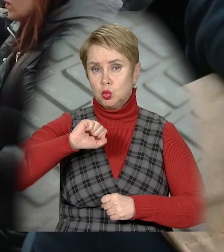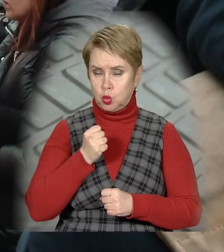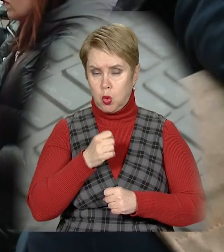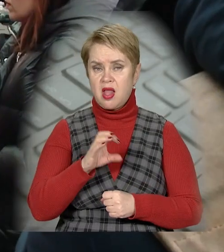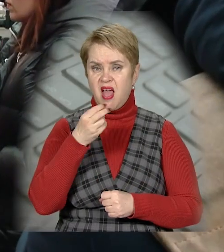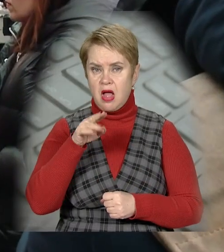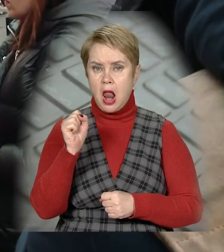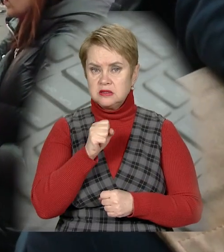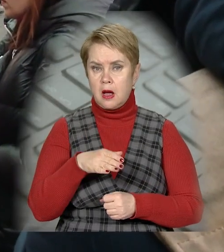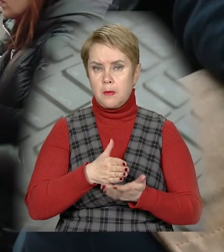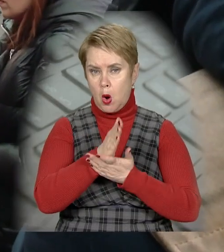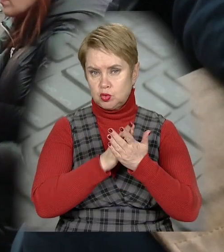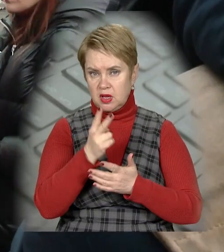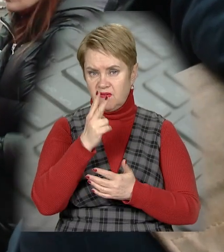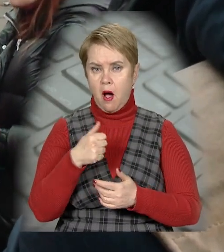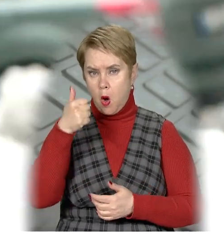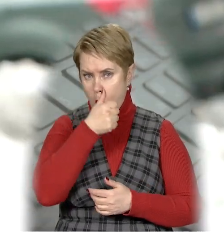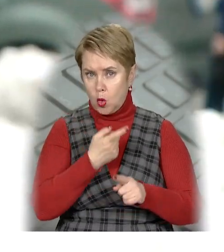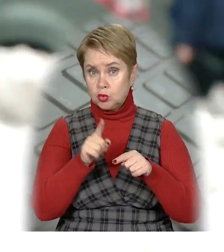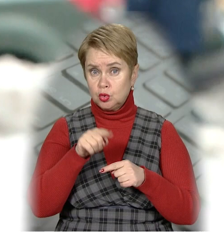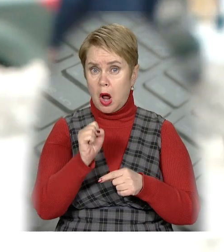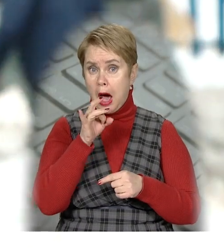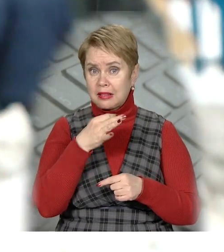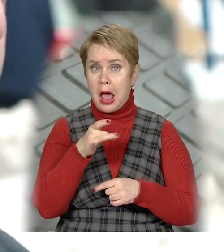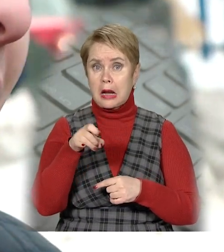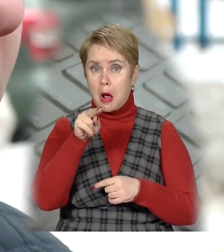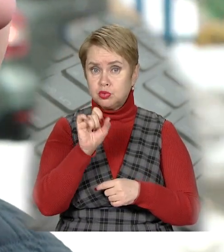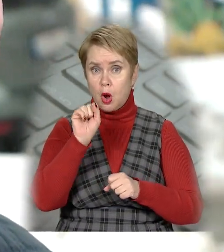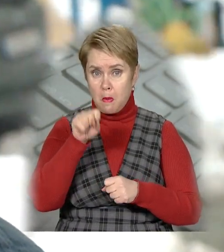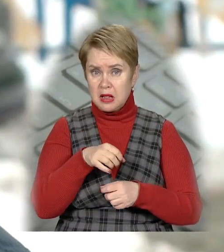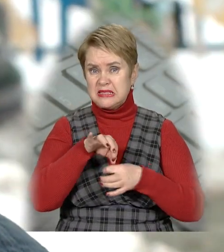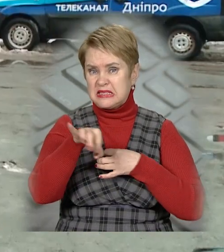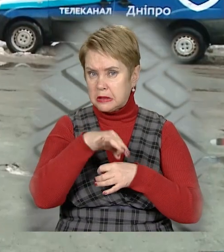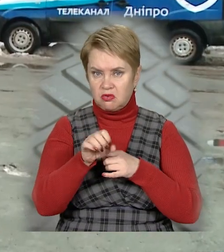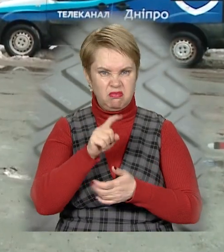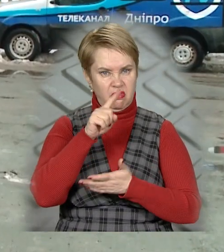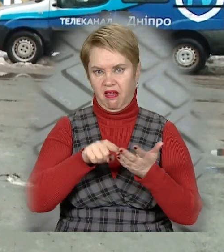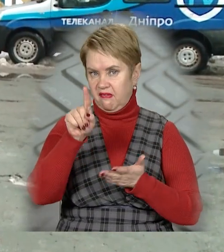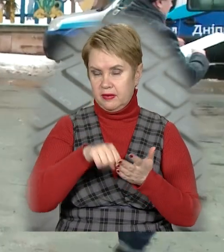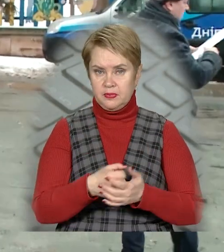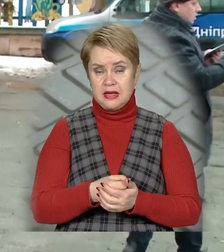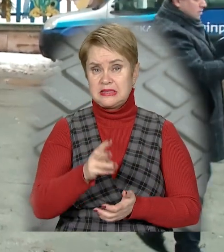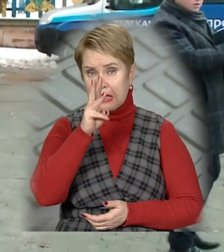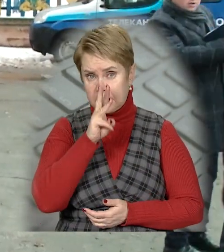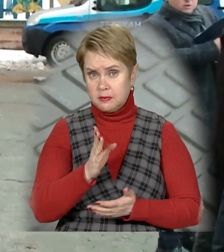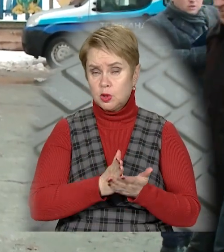Євген з Олександром прослужив в одній роті два роки. У те, що Артемія Рябчука могли зацькувати, не вірить.